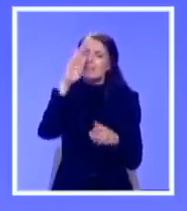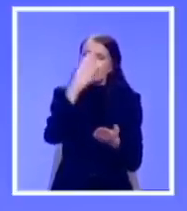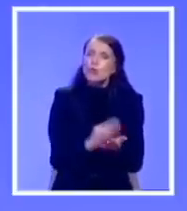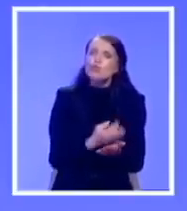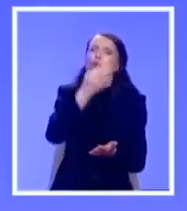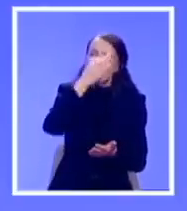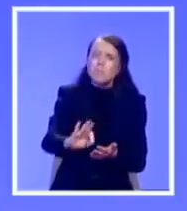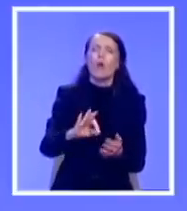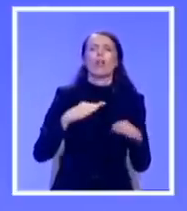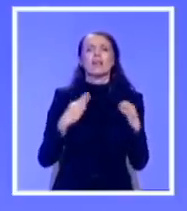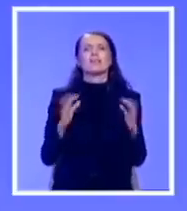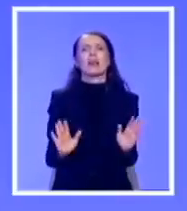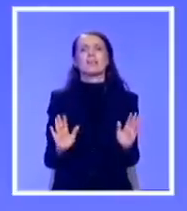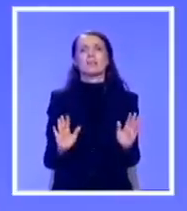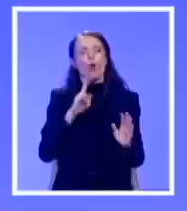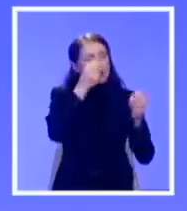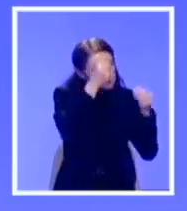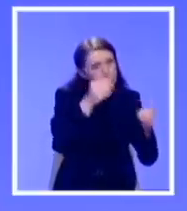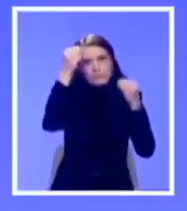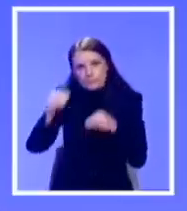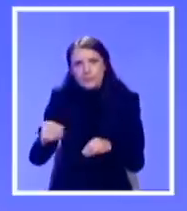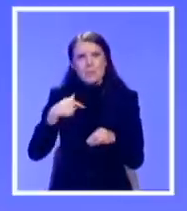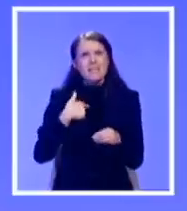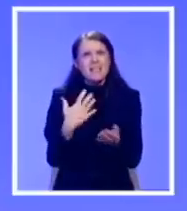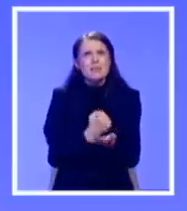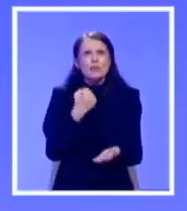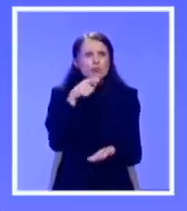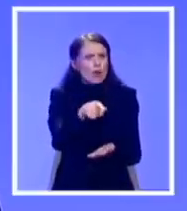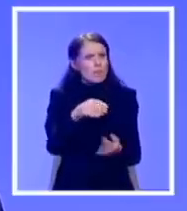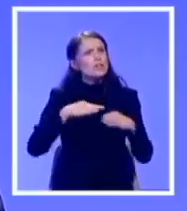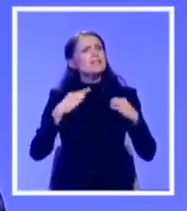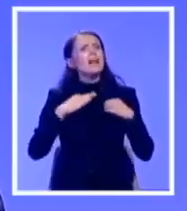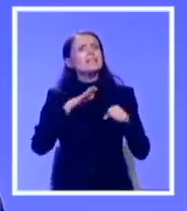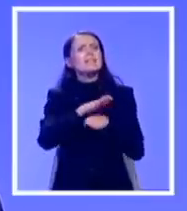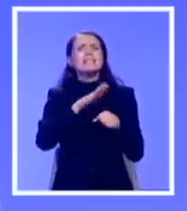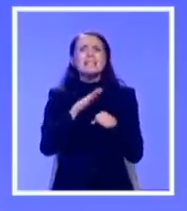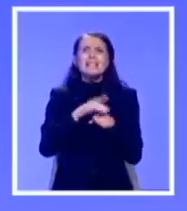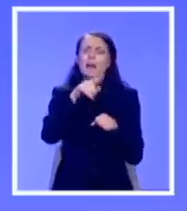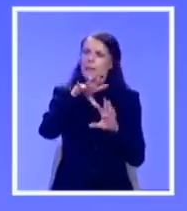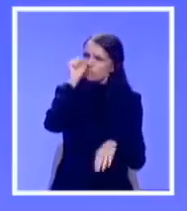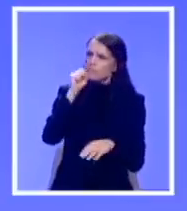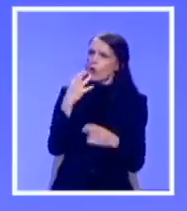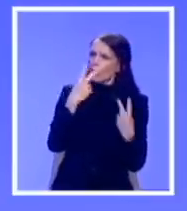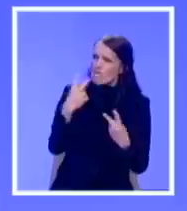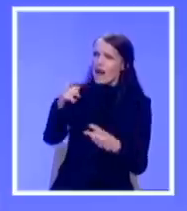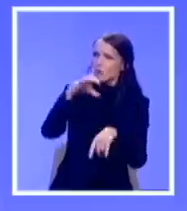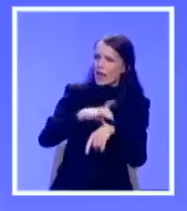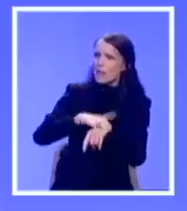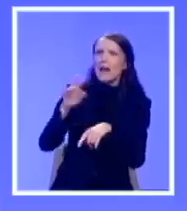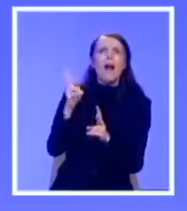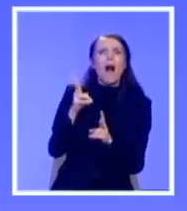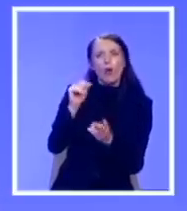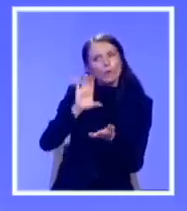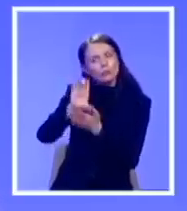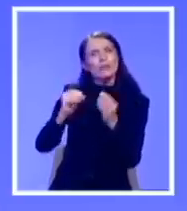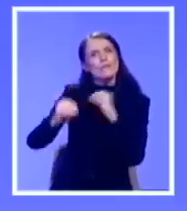prepoznaje i jedne i druge. Zaslužimo zdravstveni sistem koji prepoznaje značaj medicinskih sestara i lekara kroz visinu njihovih plata, kroz